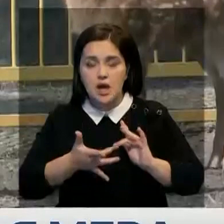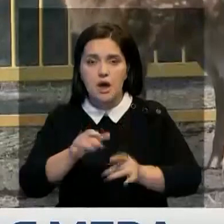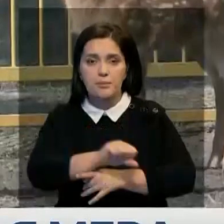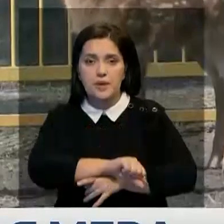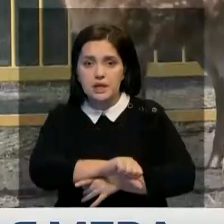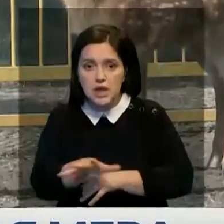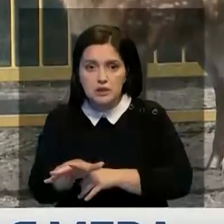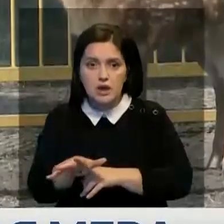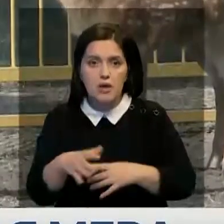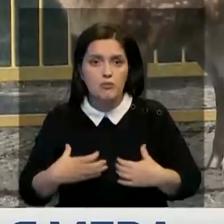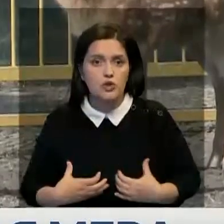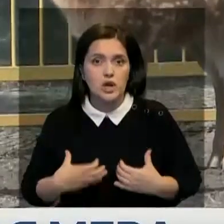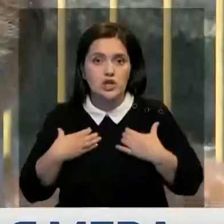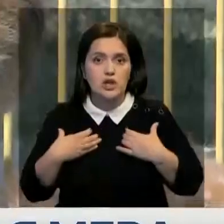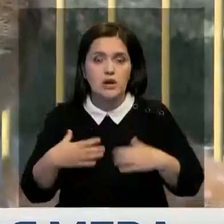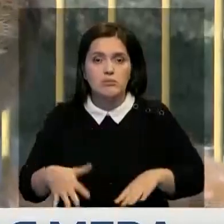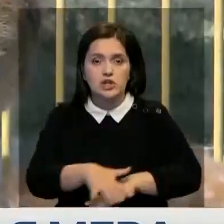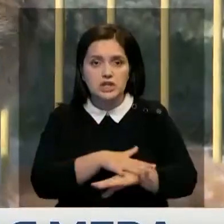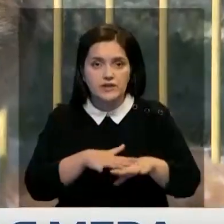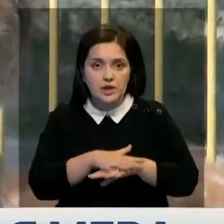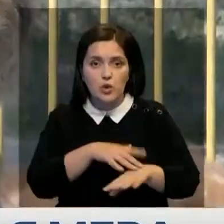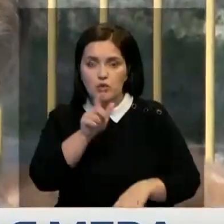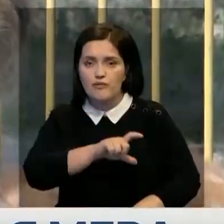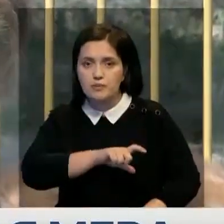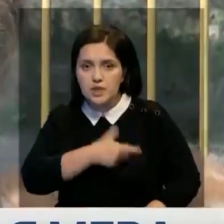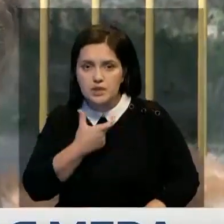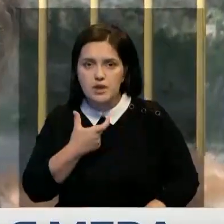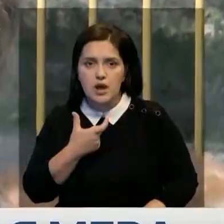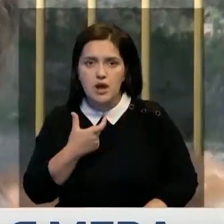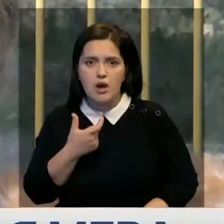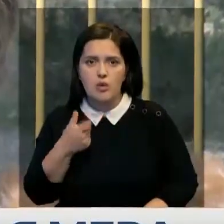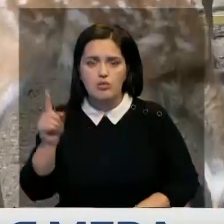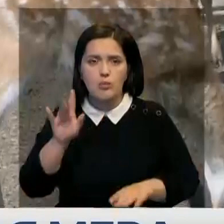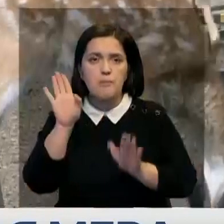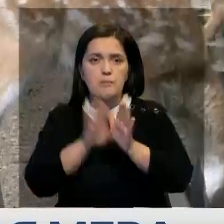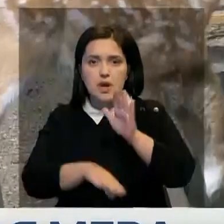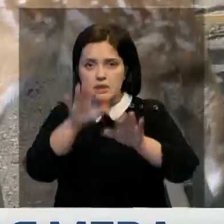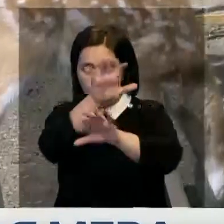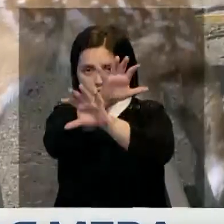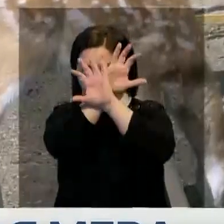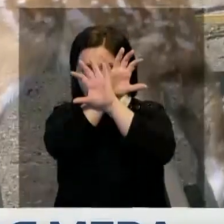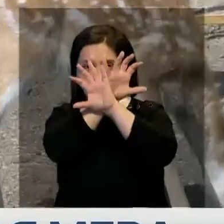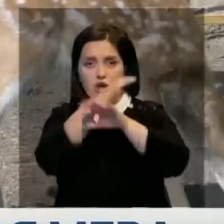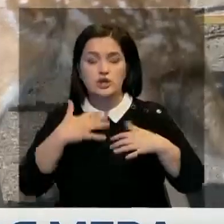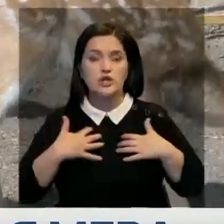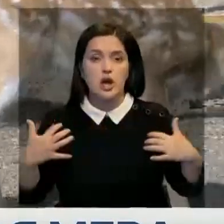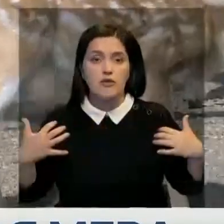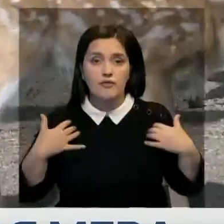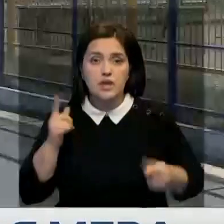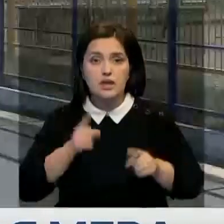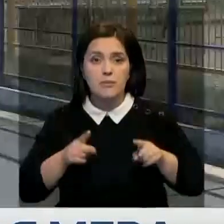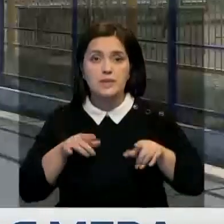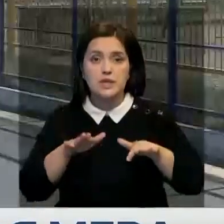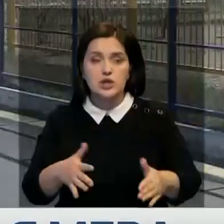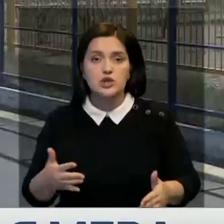соцсетях появились кадры, которые взбудоражили общественность. Люди возмутились плачевным состоянием безрогих парнокопытных. Но на самом